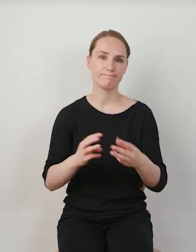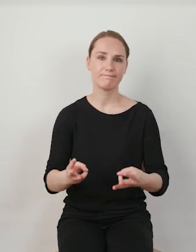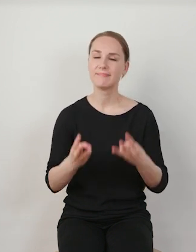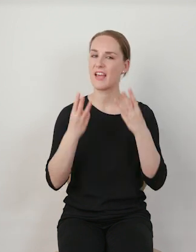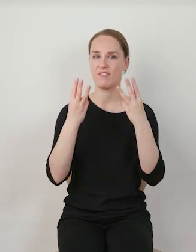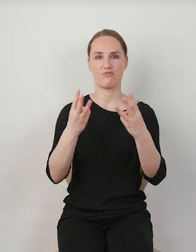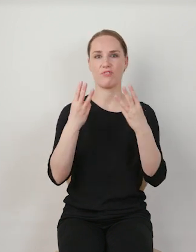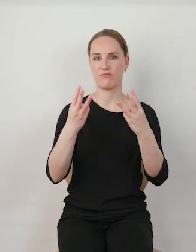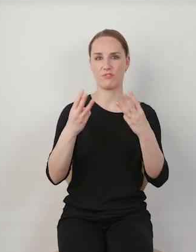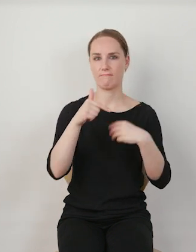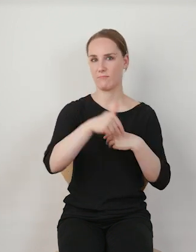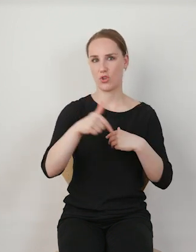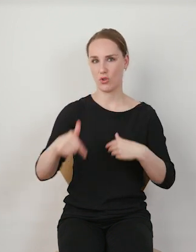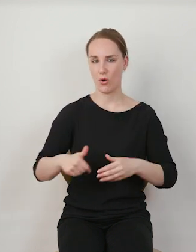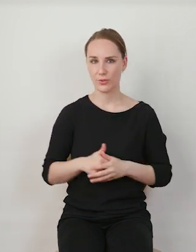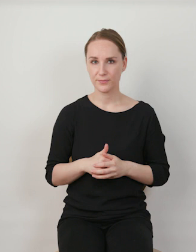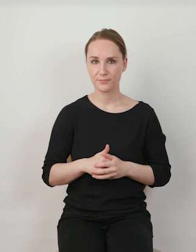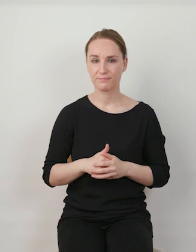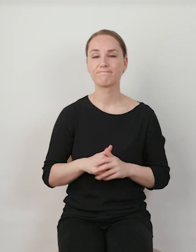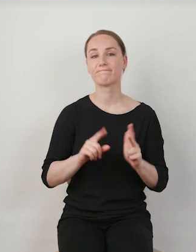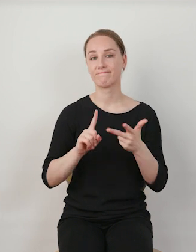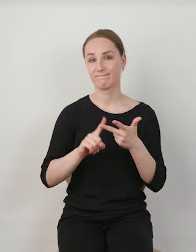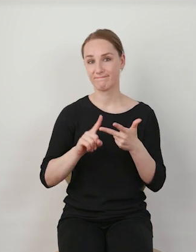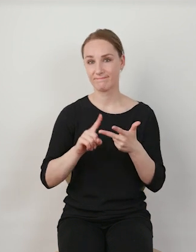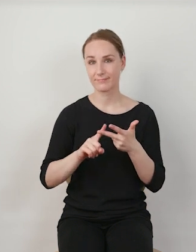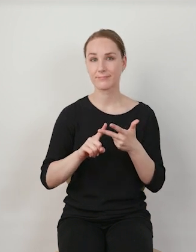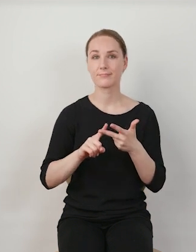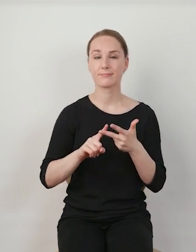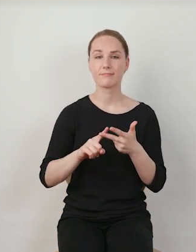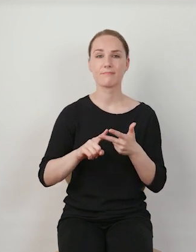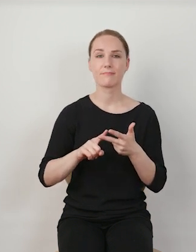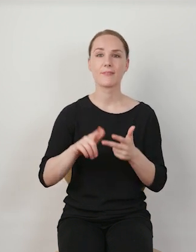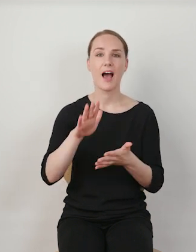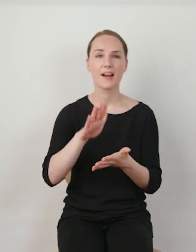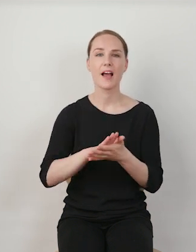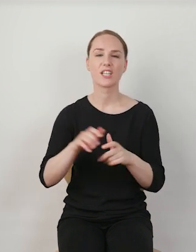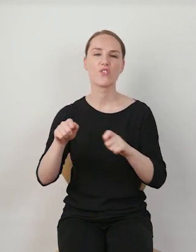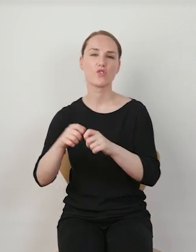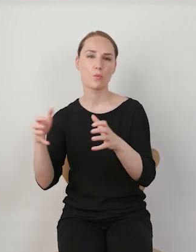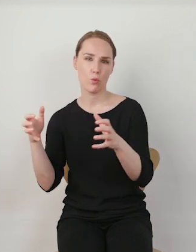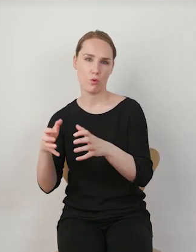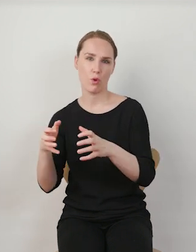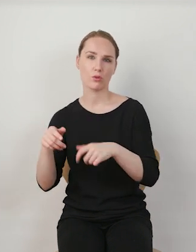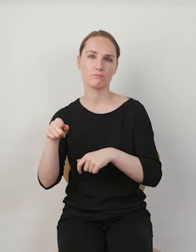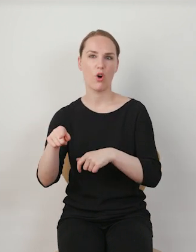samego tekstu, który się pojawia na TikToku, no i po trzecie właśnie z charakteru wspólnot, które też są ogromne. Bardzo